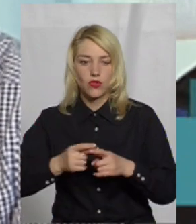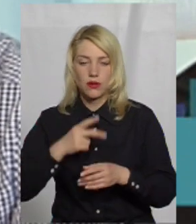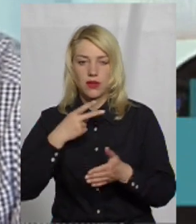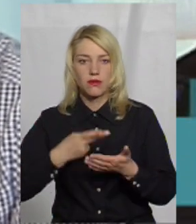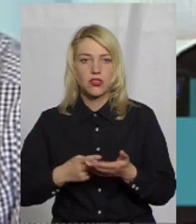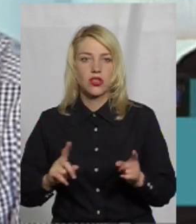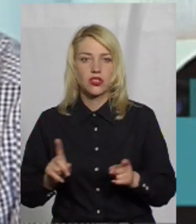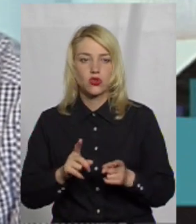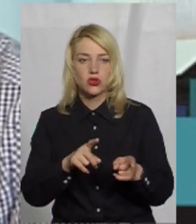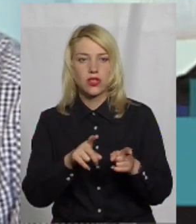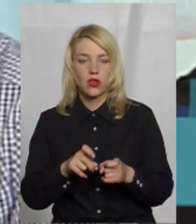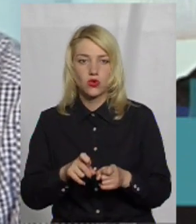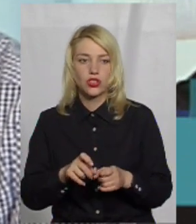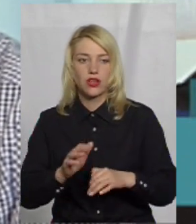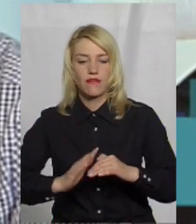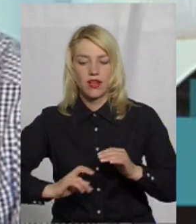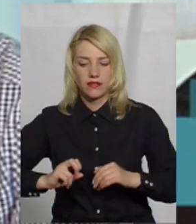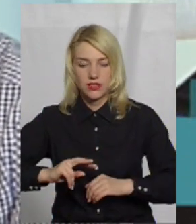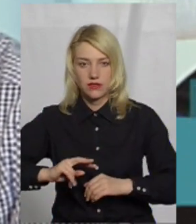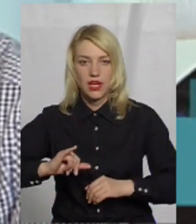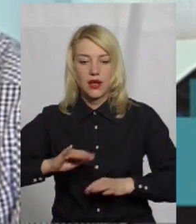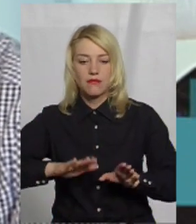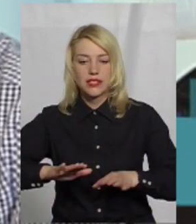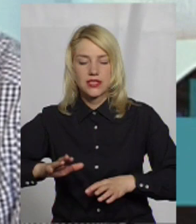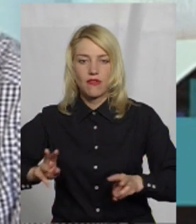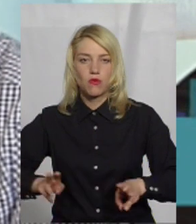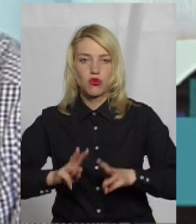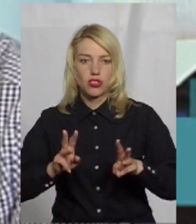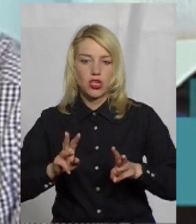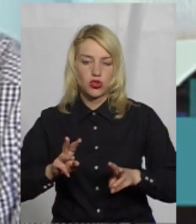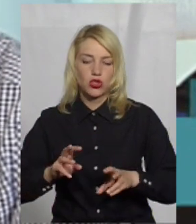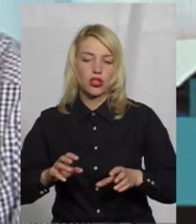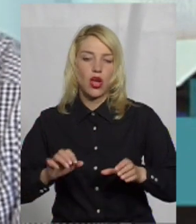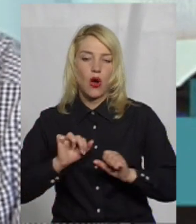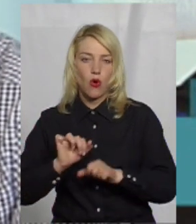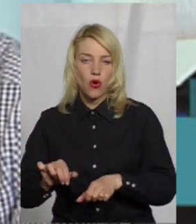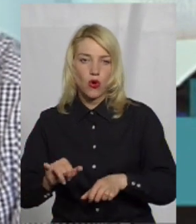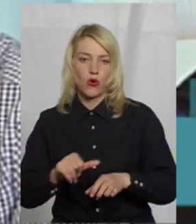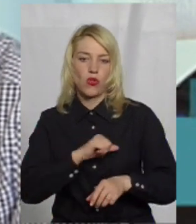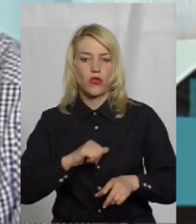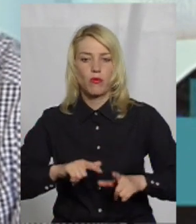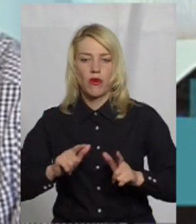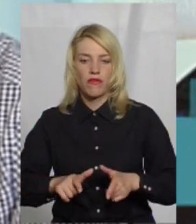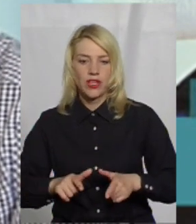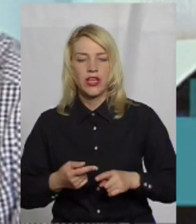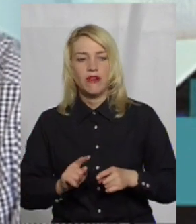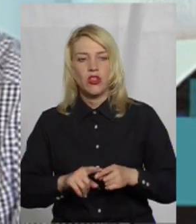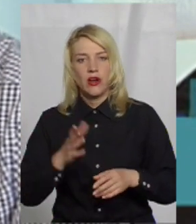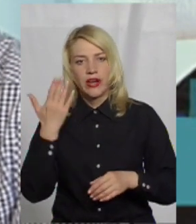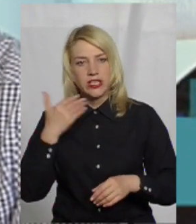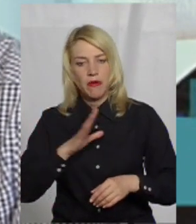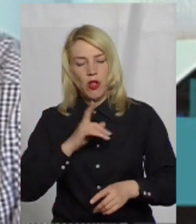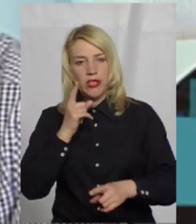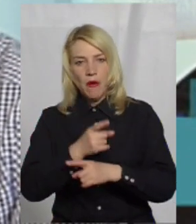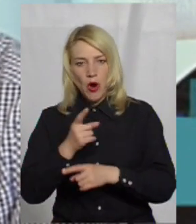передбачали, що залучення фахівців місцевої пожежної охорони, добровільної, до інших заходів, крім гасіння пожеж, вона заборонялась.